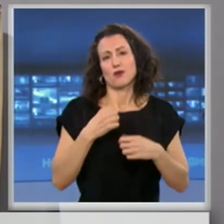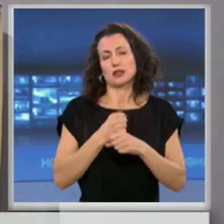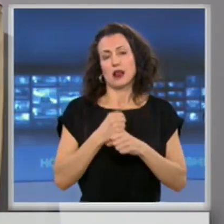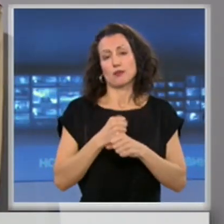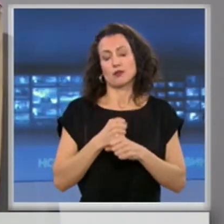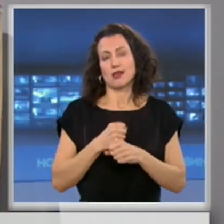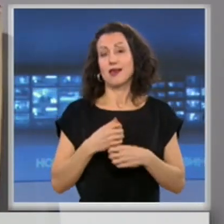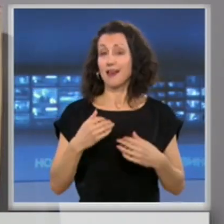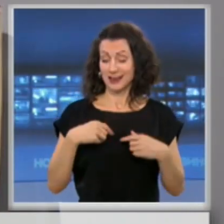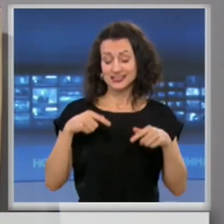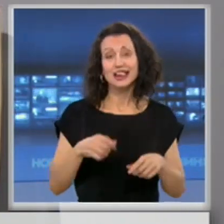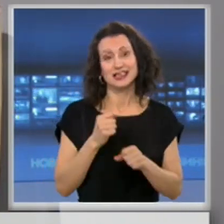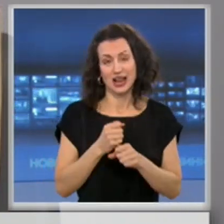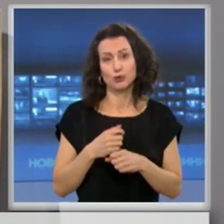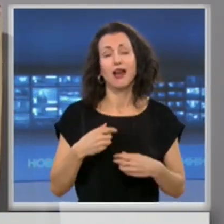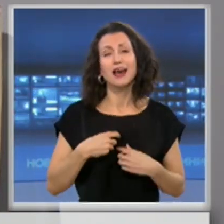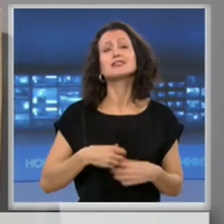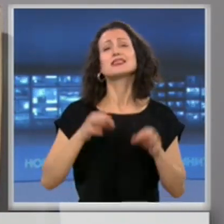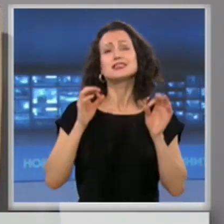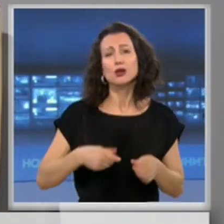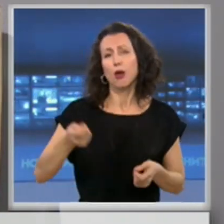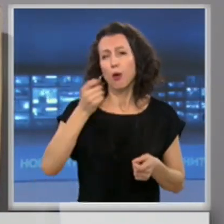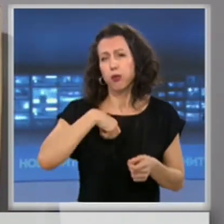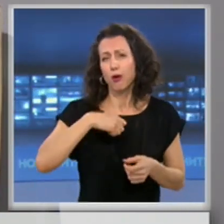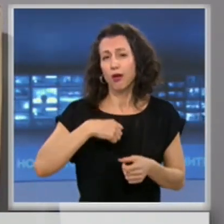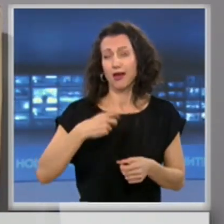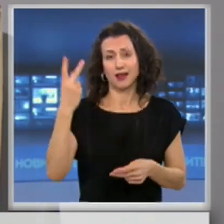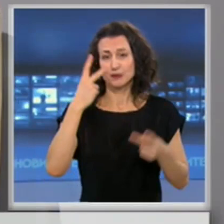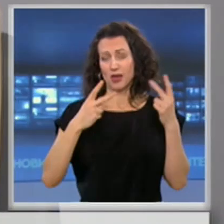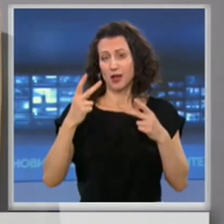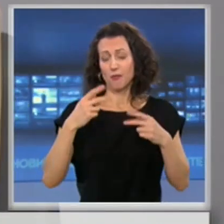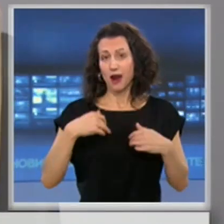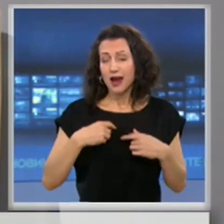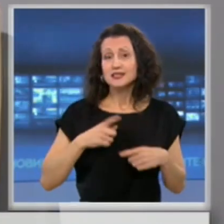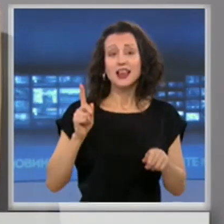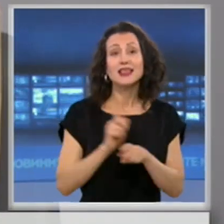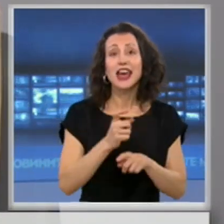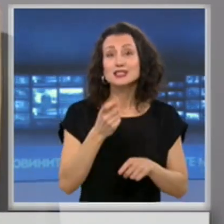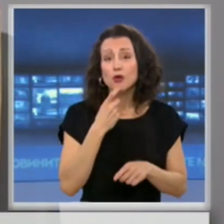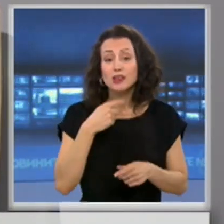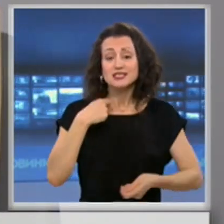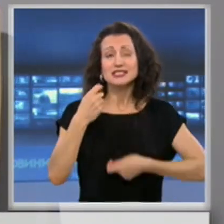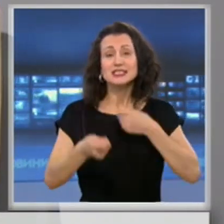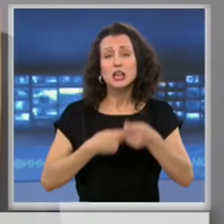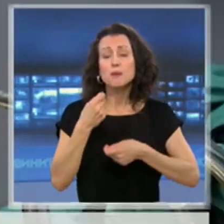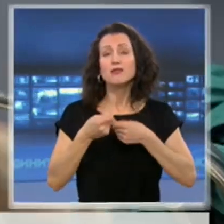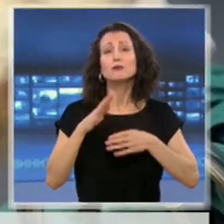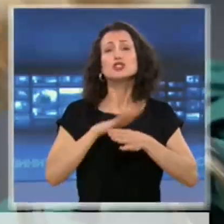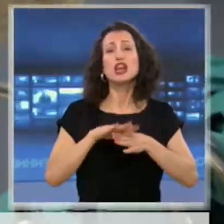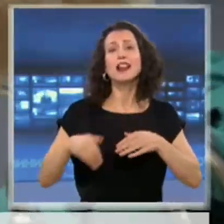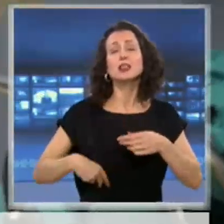Поне тази работа със сигурност и разбирам. От 11 години се занимава с чернодромни трансплантации.